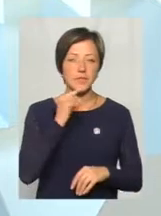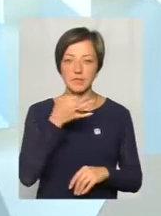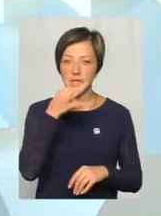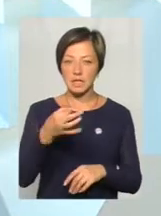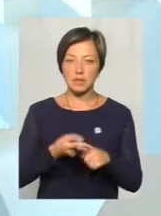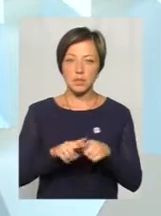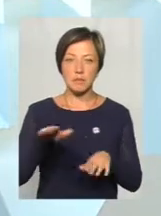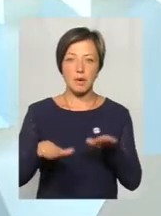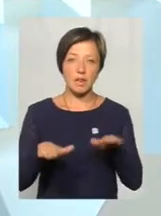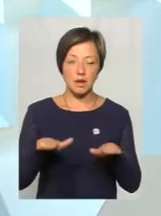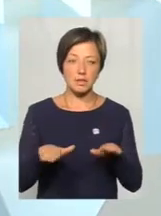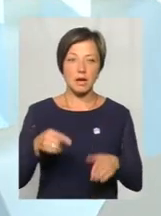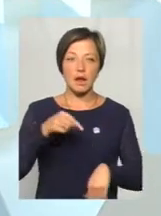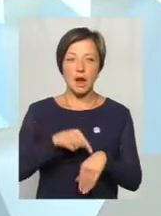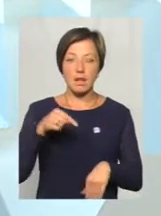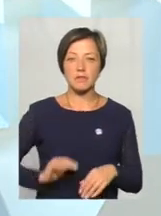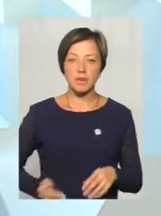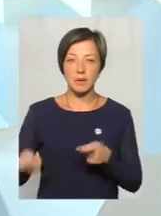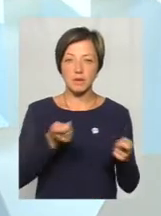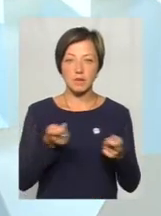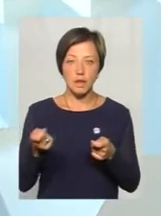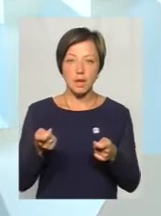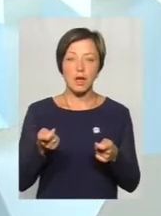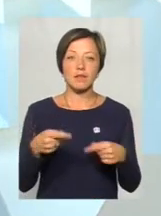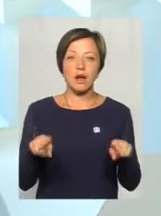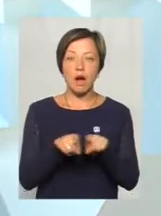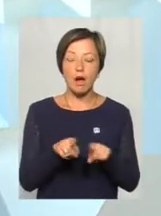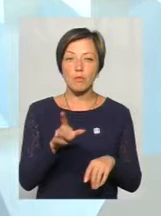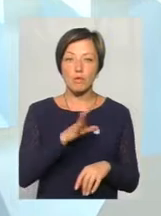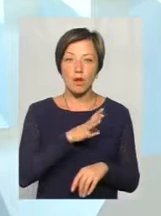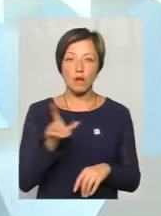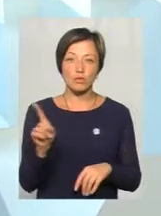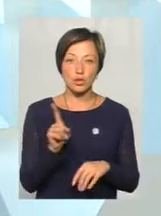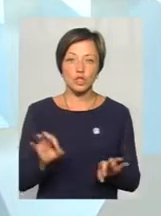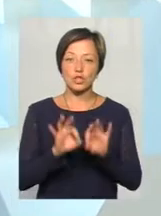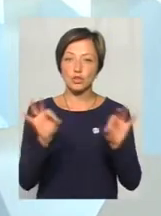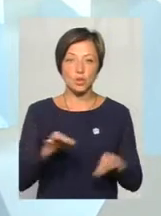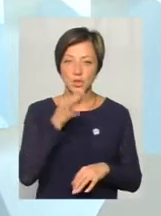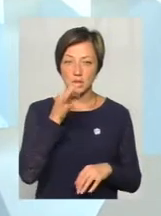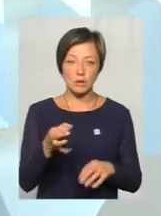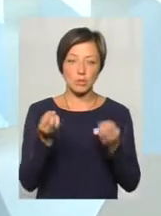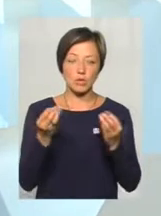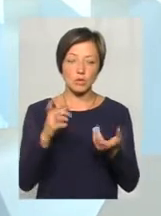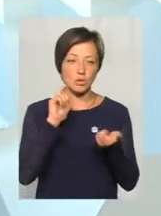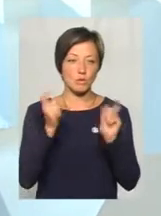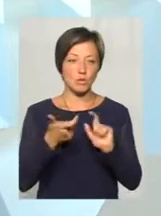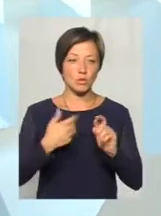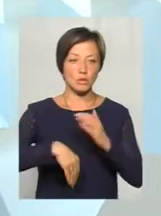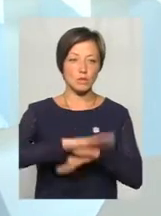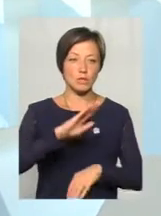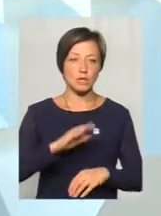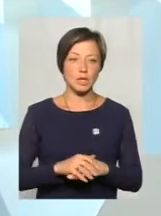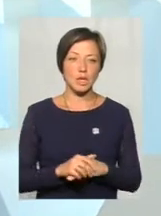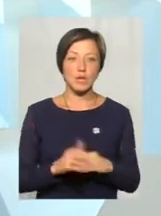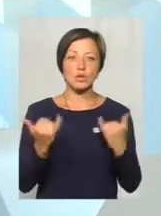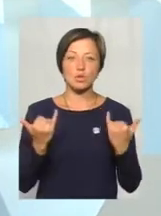баланс, тому що реакція перевізників після виконкому була така, що вони нічого не сказали, вони просто розвернулися і пішли.